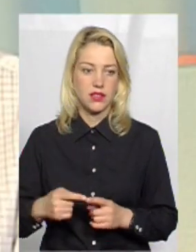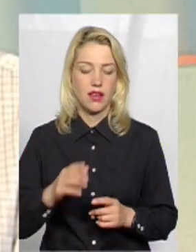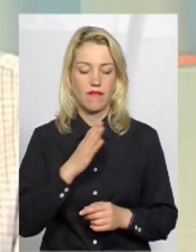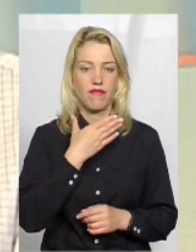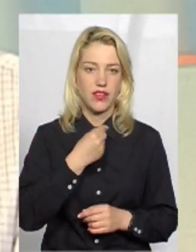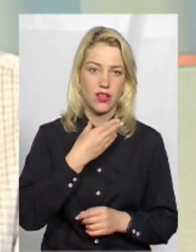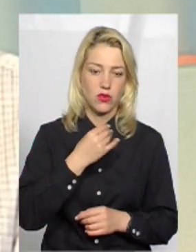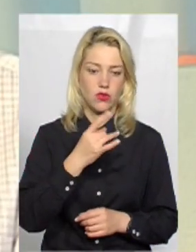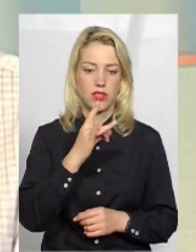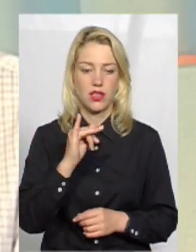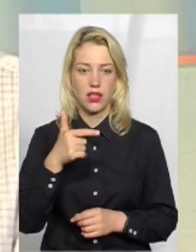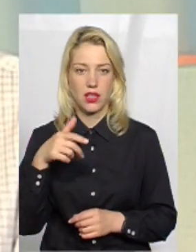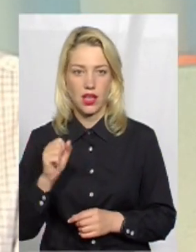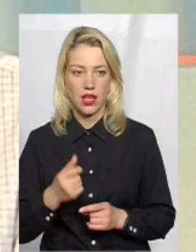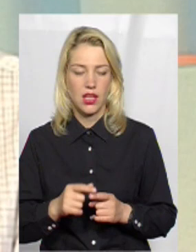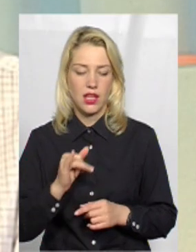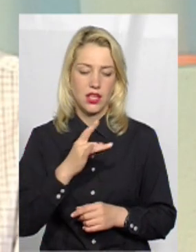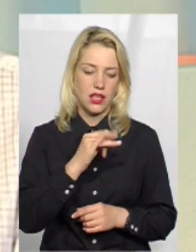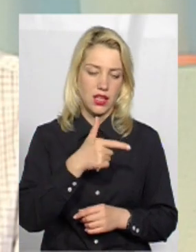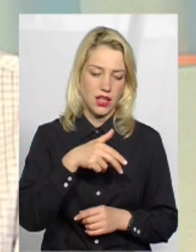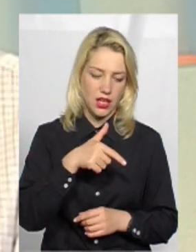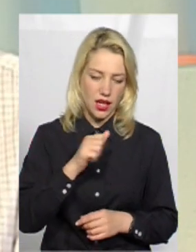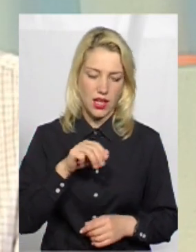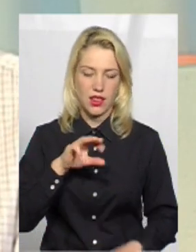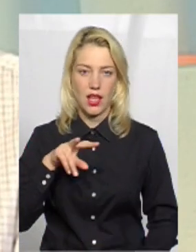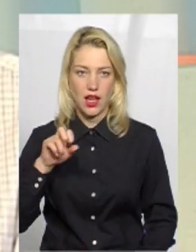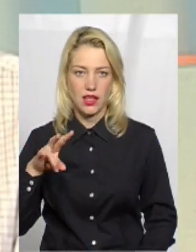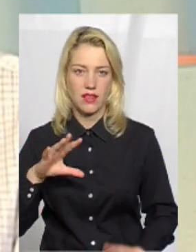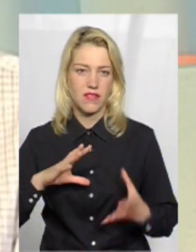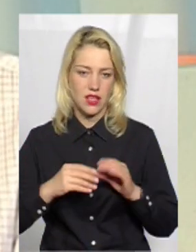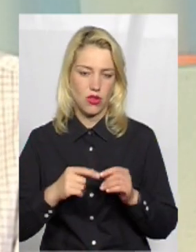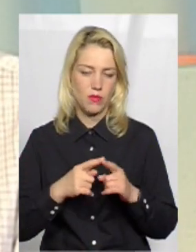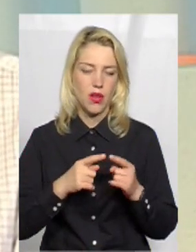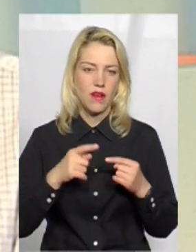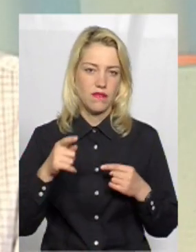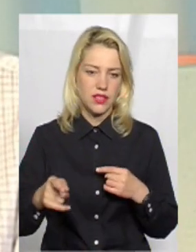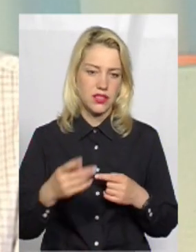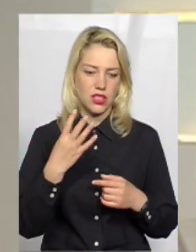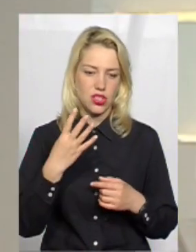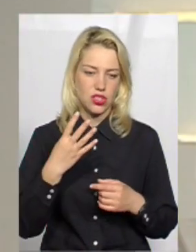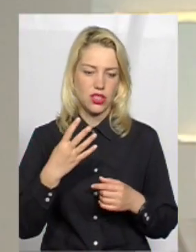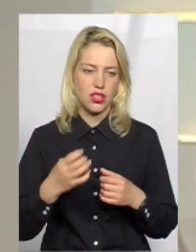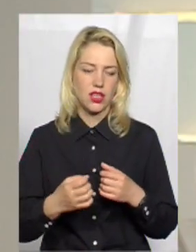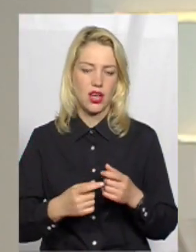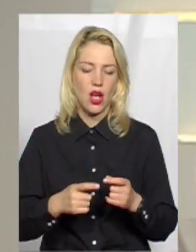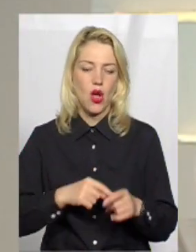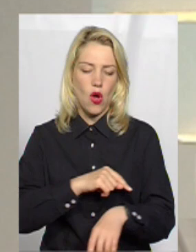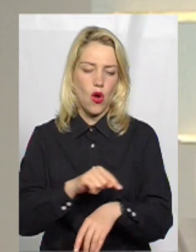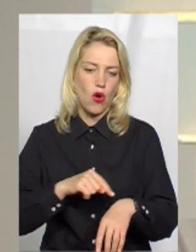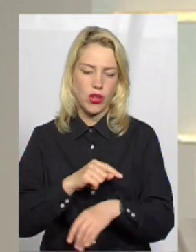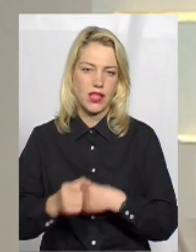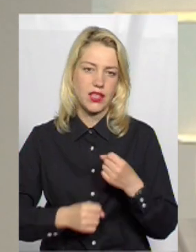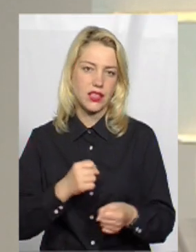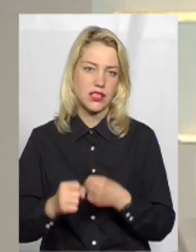між Вільнюсом і Ригою, відповідно, між Ригою і Таліном, відстань в загальному 4 години їзди автобусом, і теж